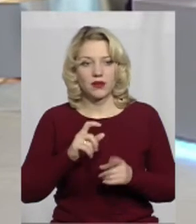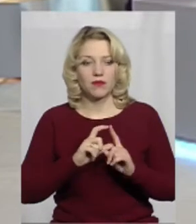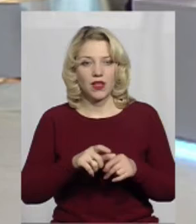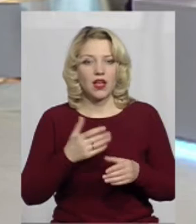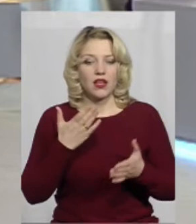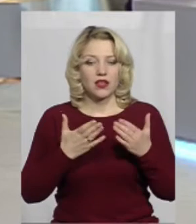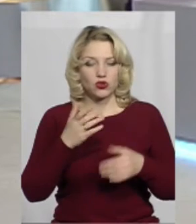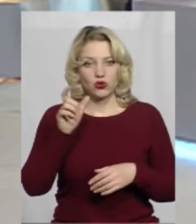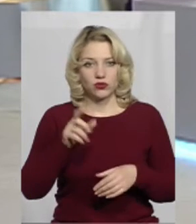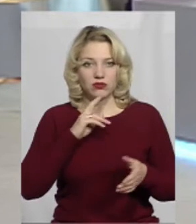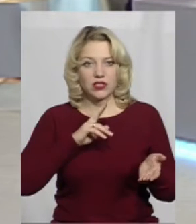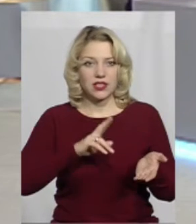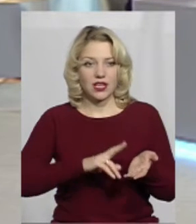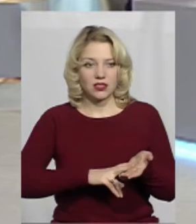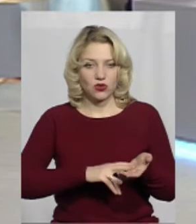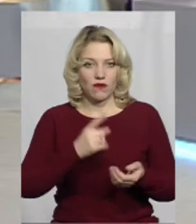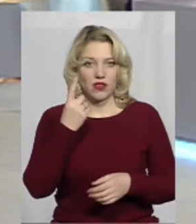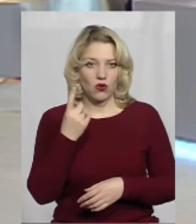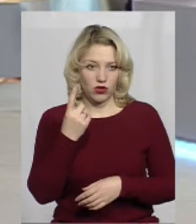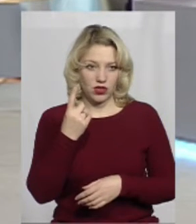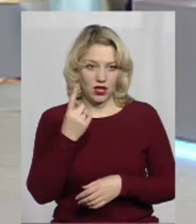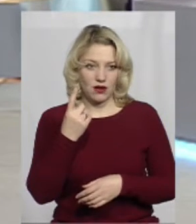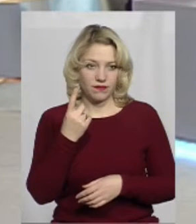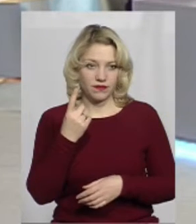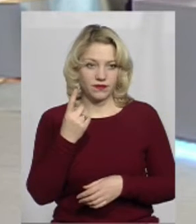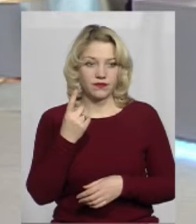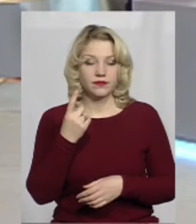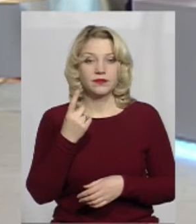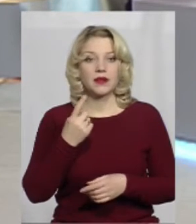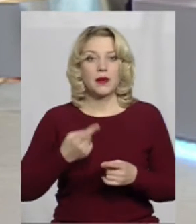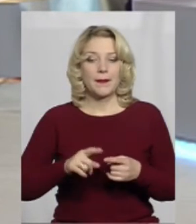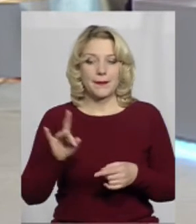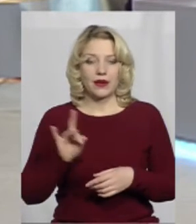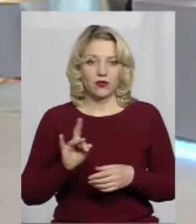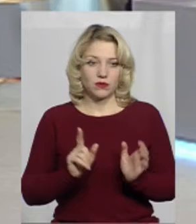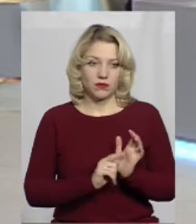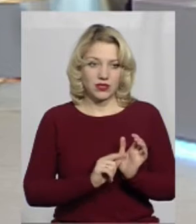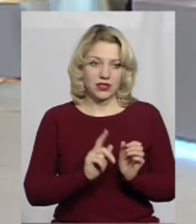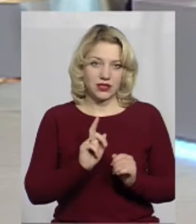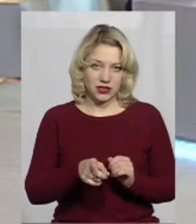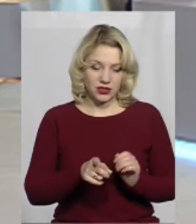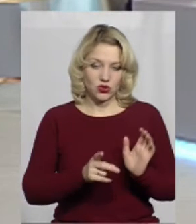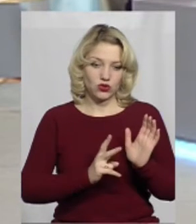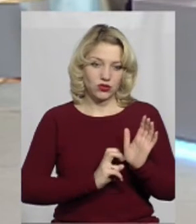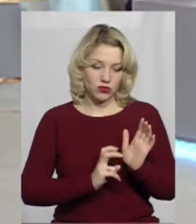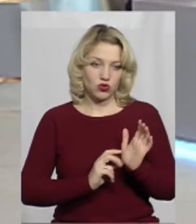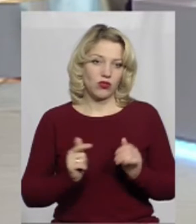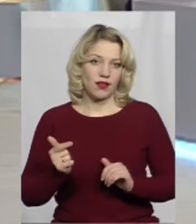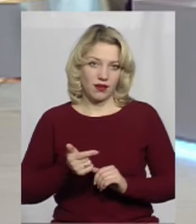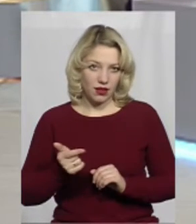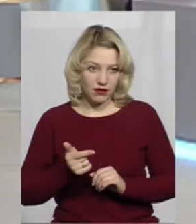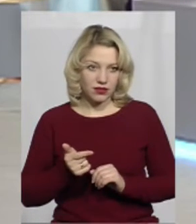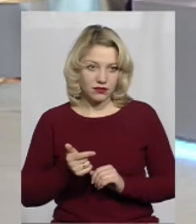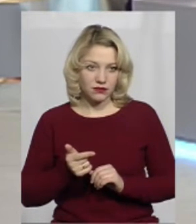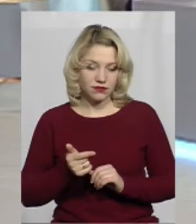якщо людина зареєстрована одна і при розбірі пенсії в 1700 гривень,